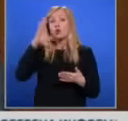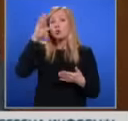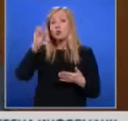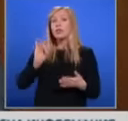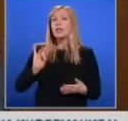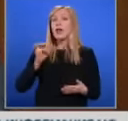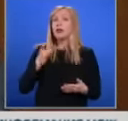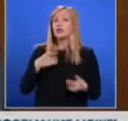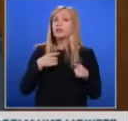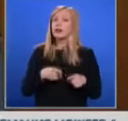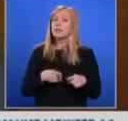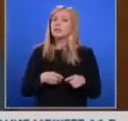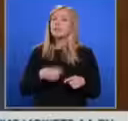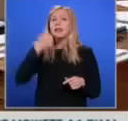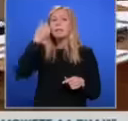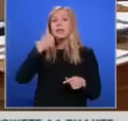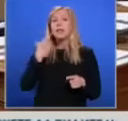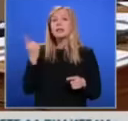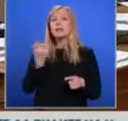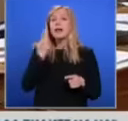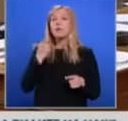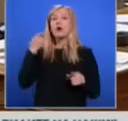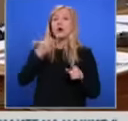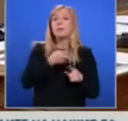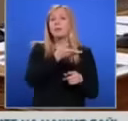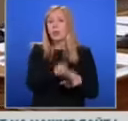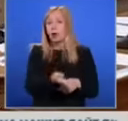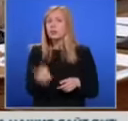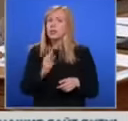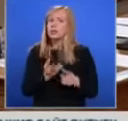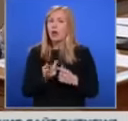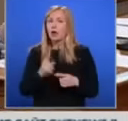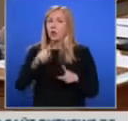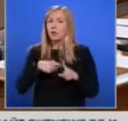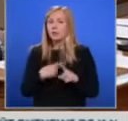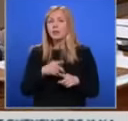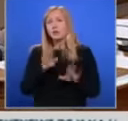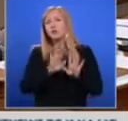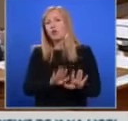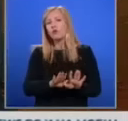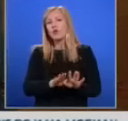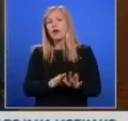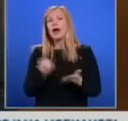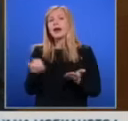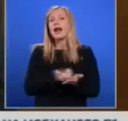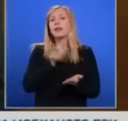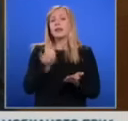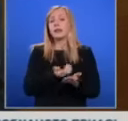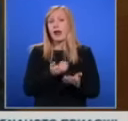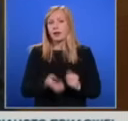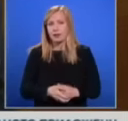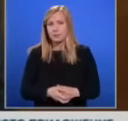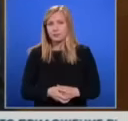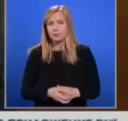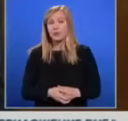трябва да се прилага само към него. След няколко месеца, евентуално към градинарява. Господин Рашков, в